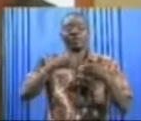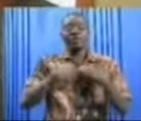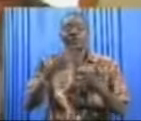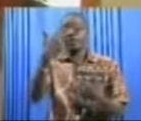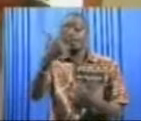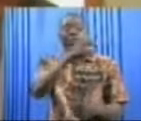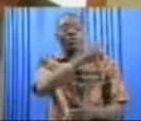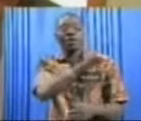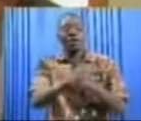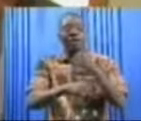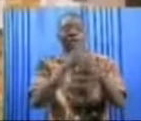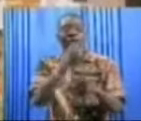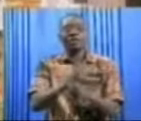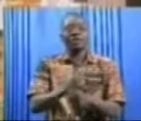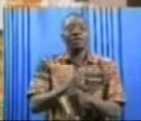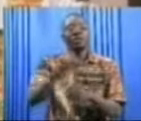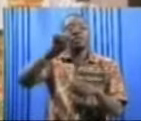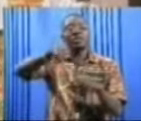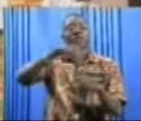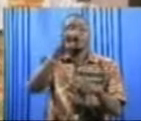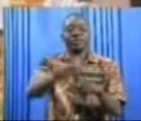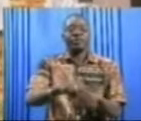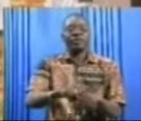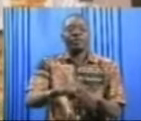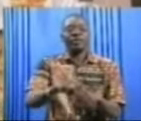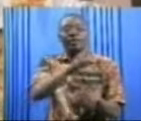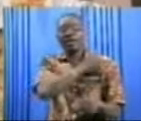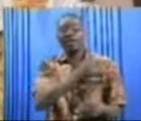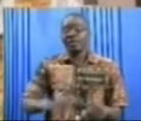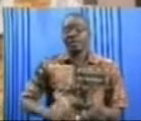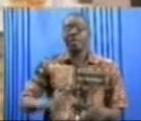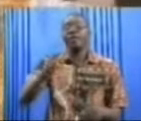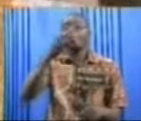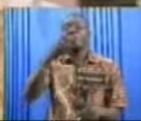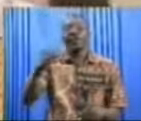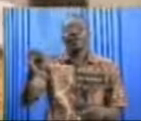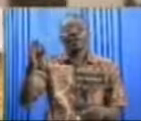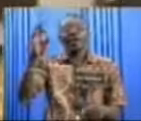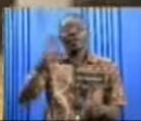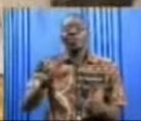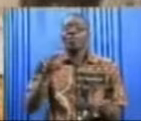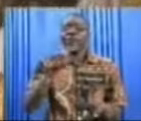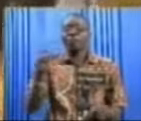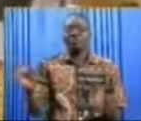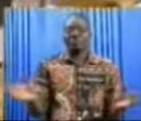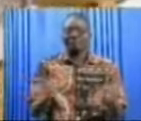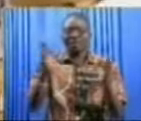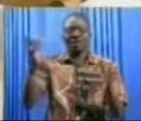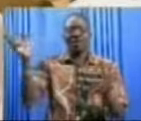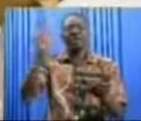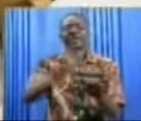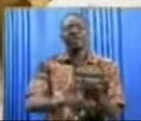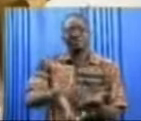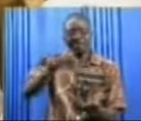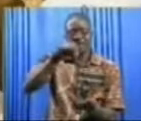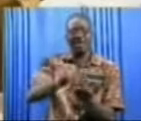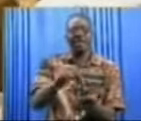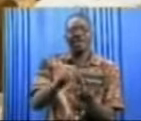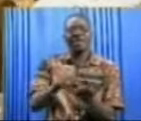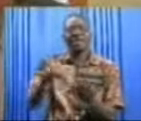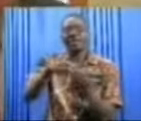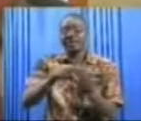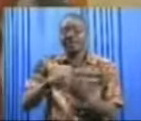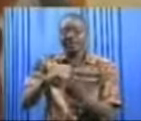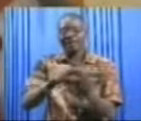ans sur tous les sujets. Et je peux vous dire que l'ambassadeur de France a beaucoup apprécié et ça concrétise également la qualité des relations bilatérales entre